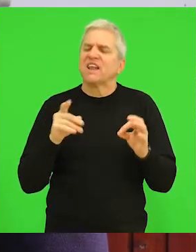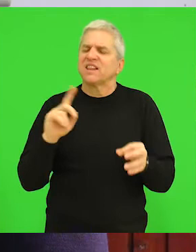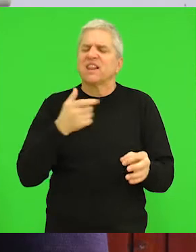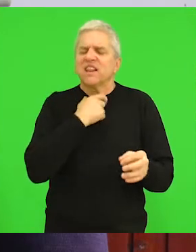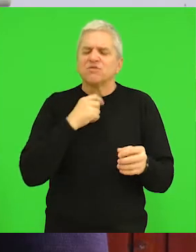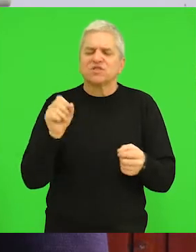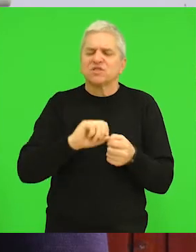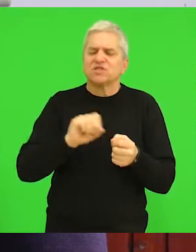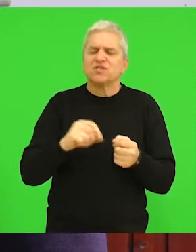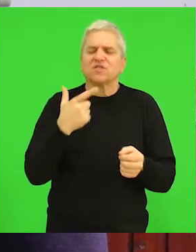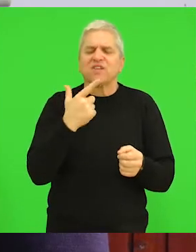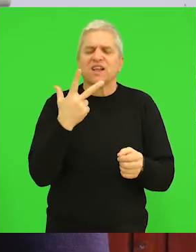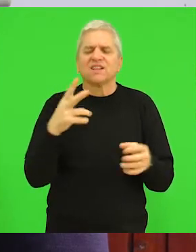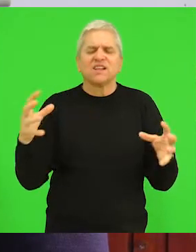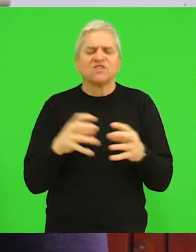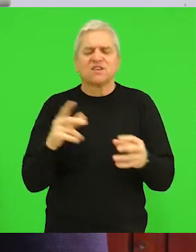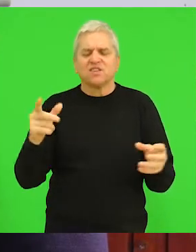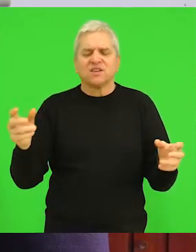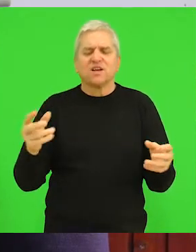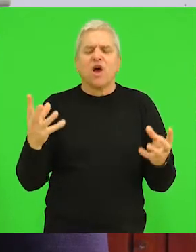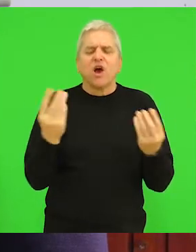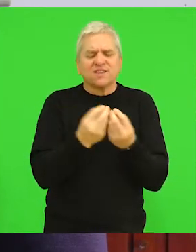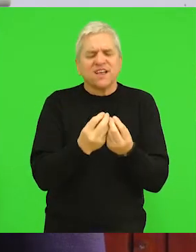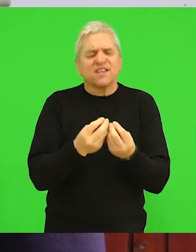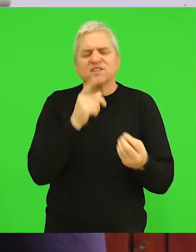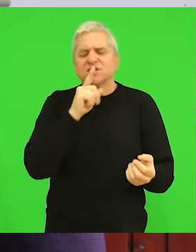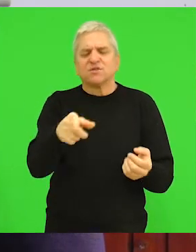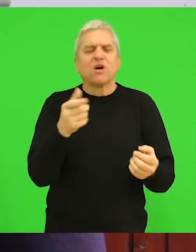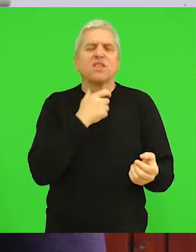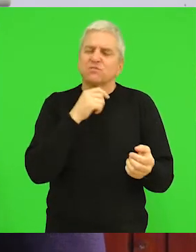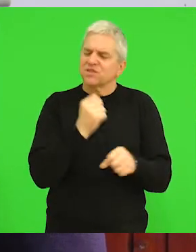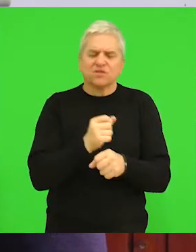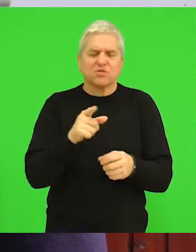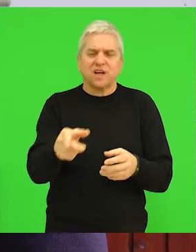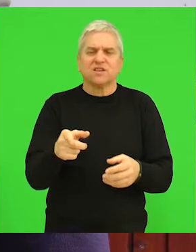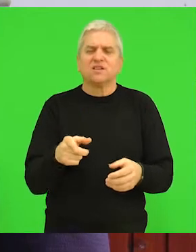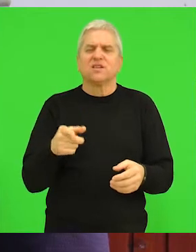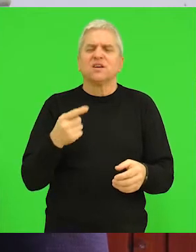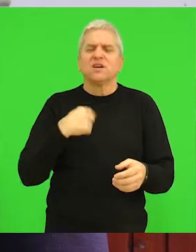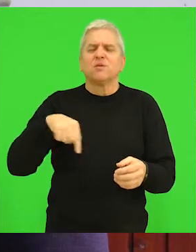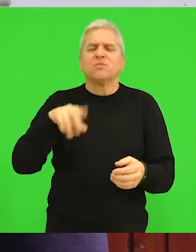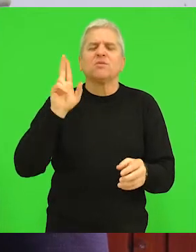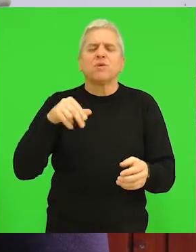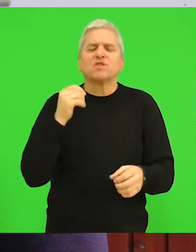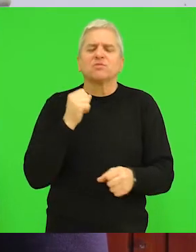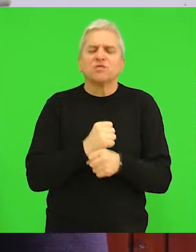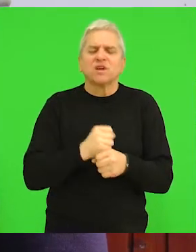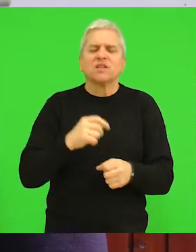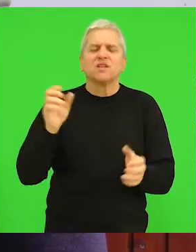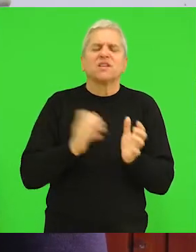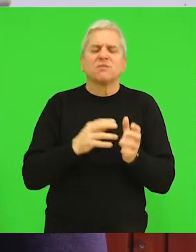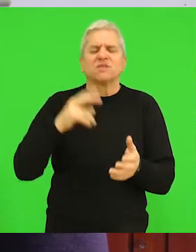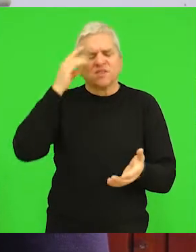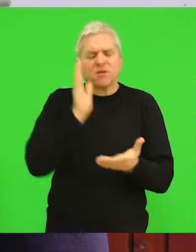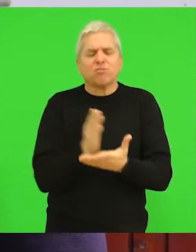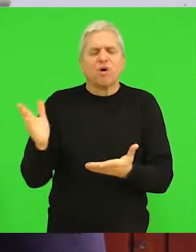sačuva u odeljenjima od dva, tri džaka u kombinovnim odeljenjima i tako dalje. Znači, mi možemo biti podeljenog mišljenja da li škola treba da se